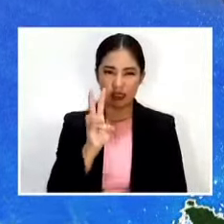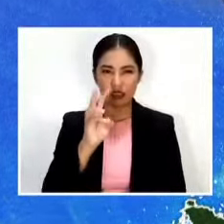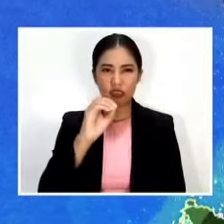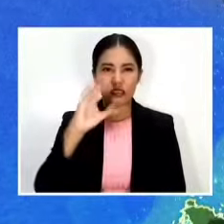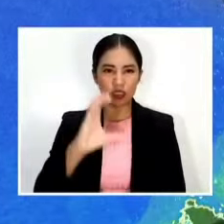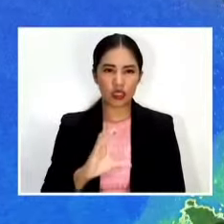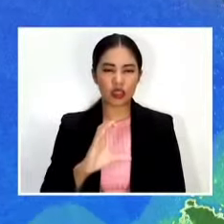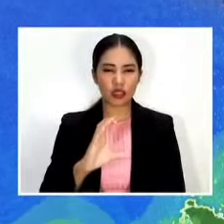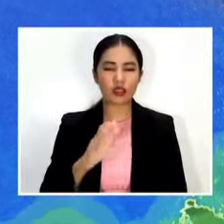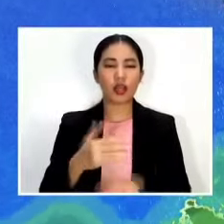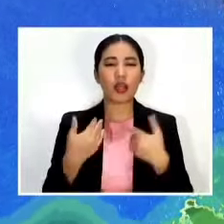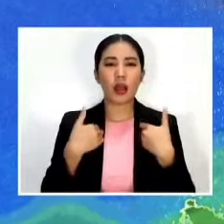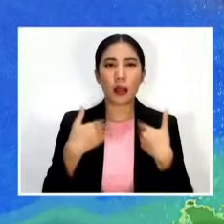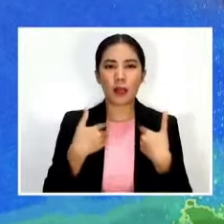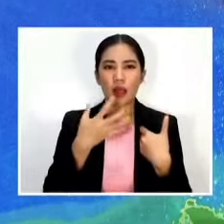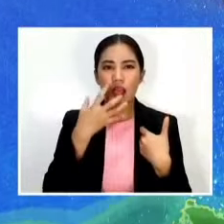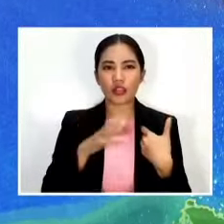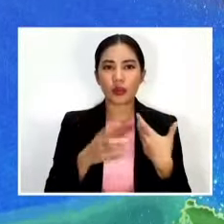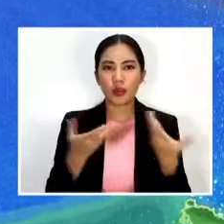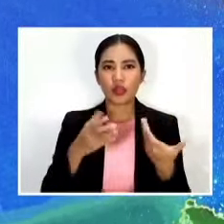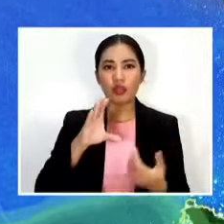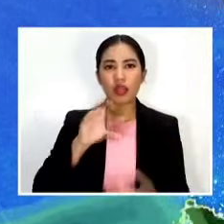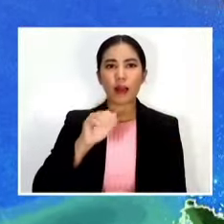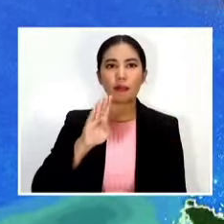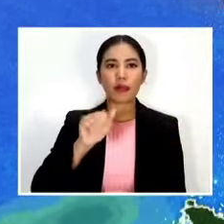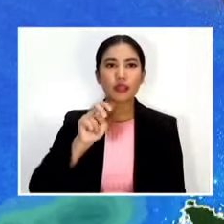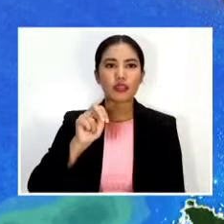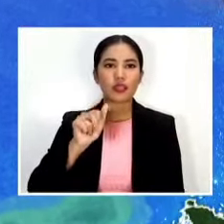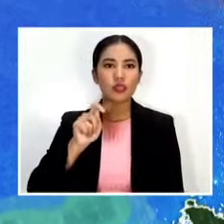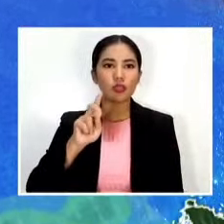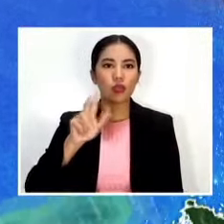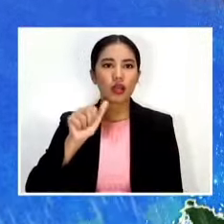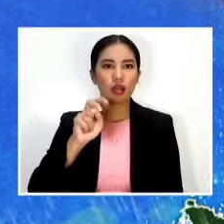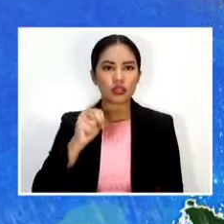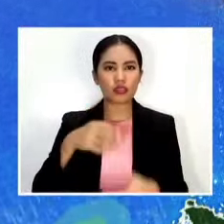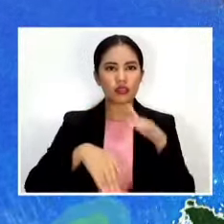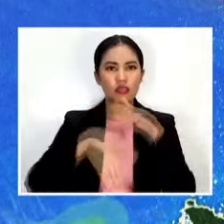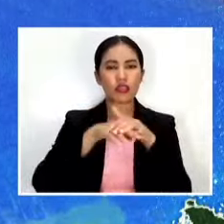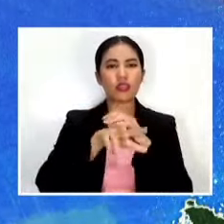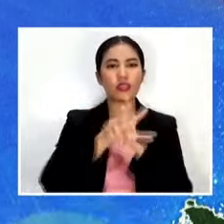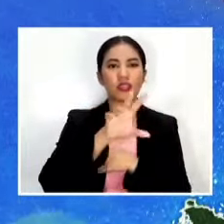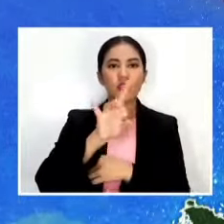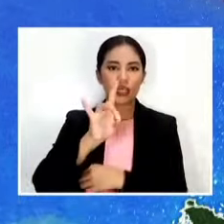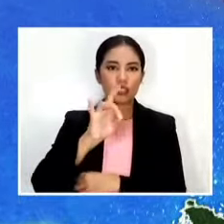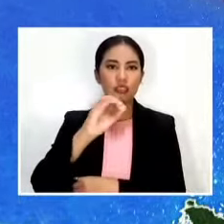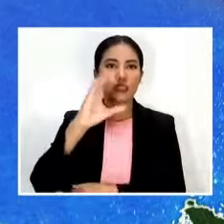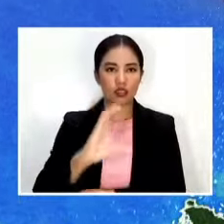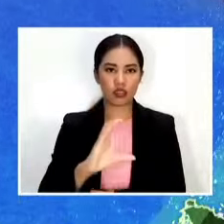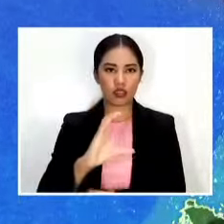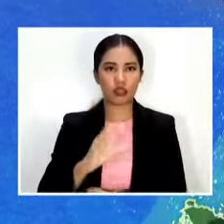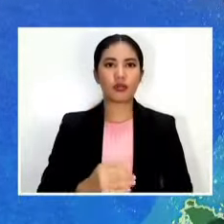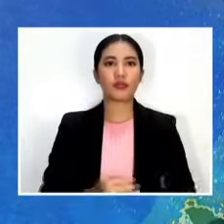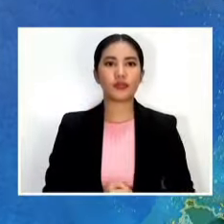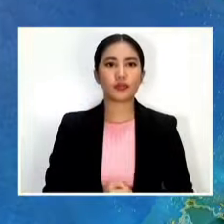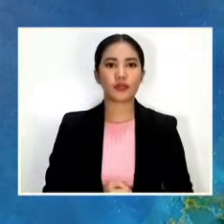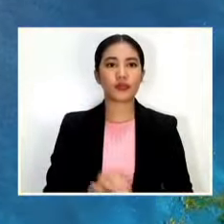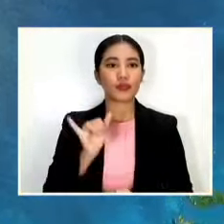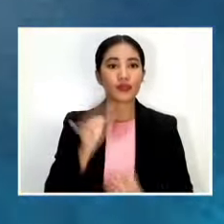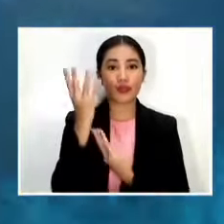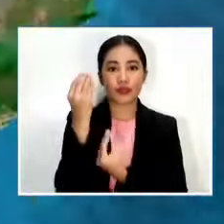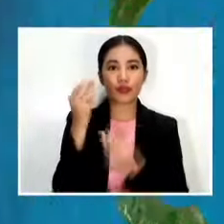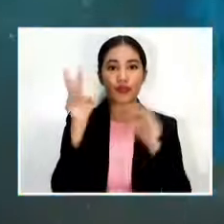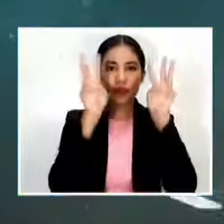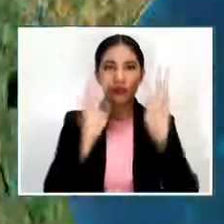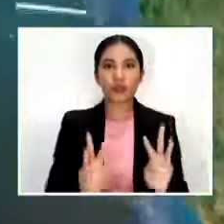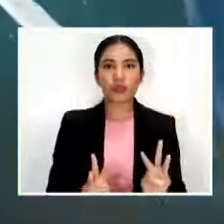at Kabanatuan kung saan pwedeng umakyat sa napakainit na 38 degrees Celsius ang temperatura Yan po lagay ng panahon lagi natin